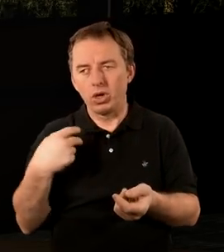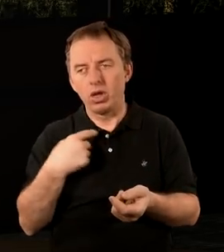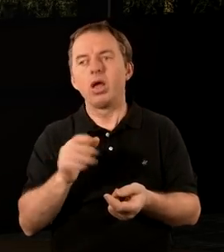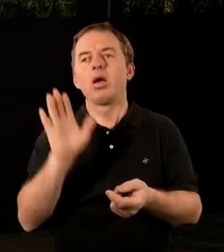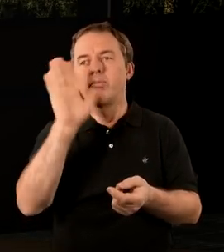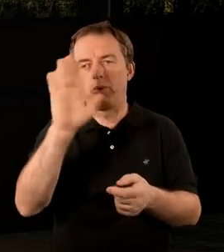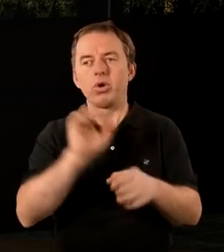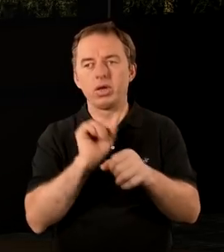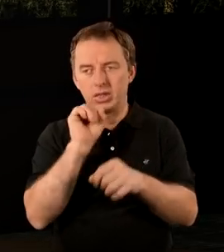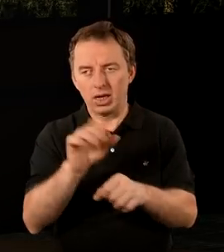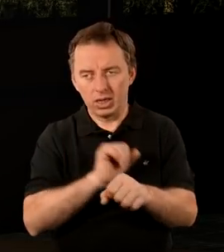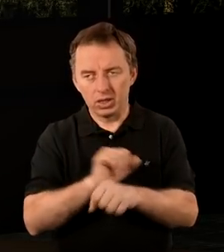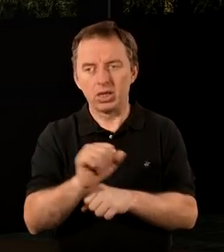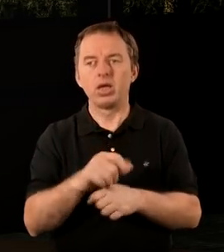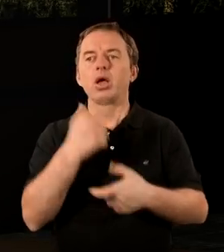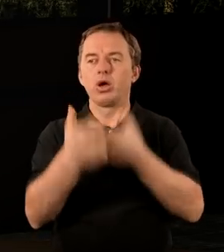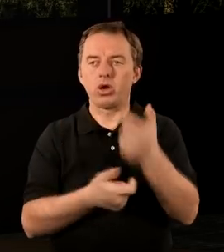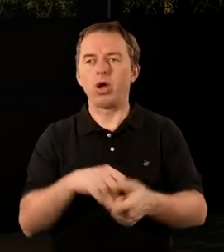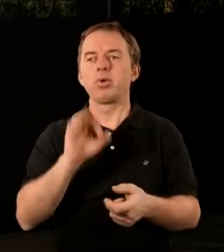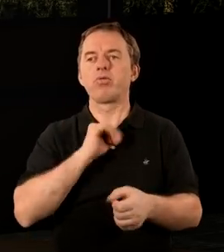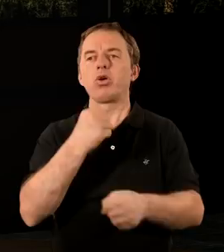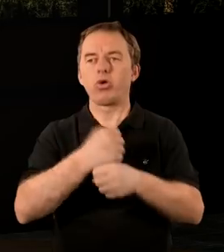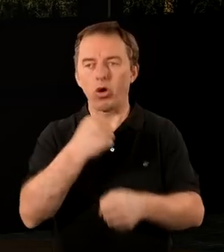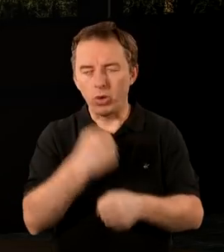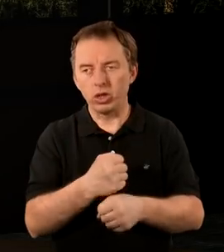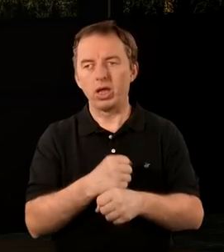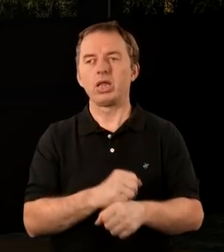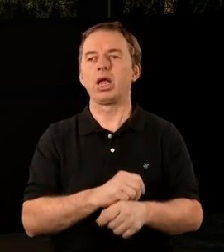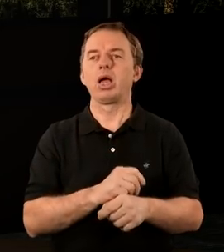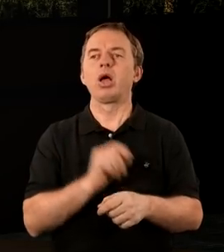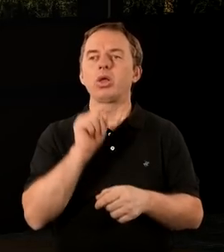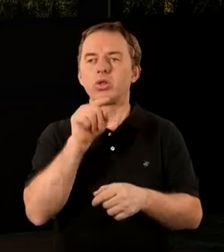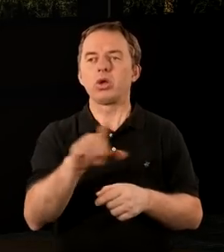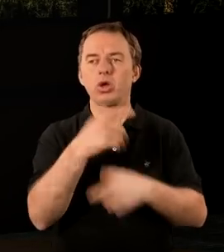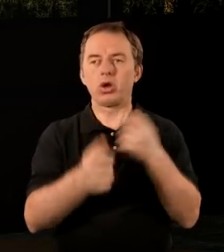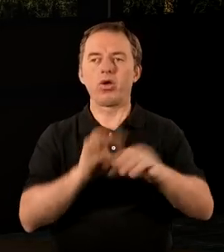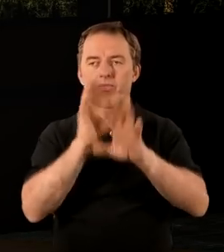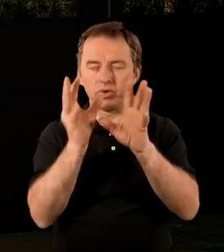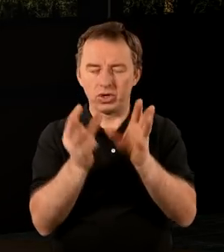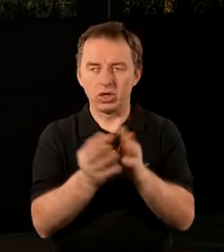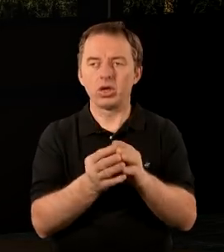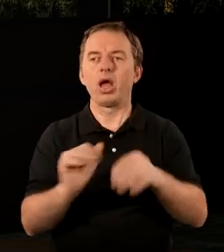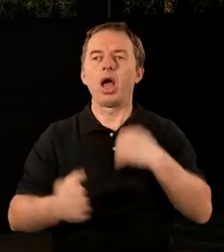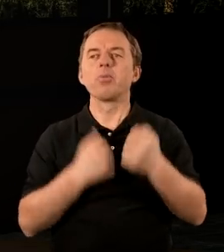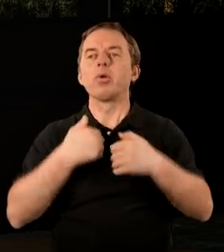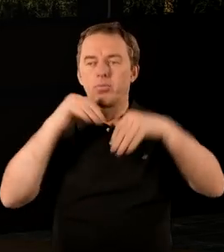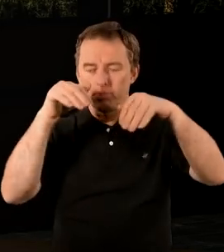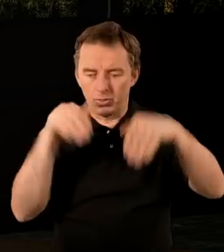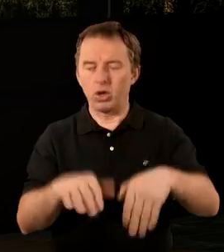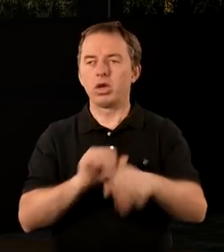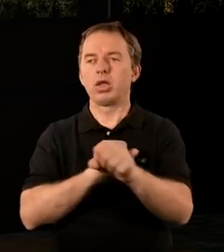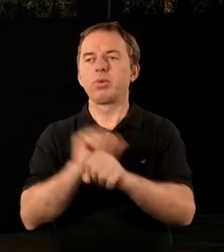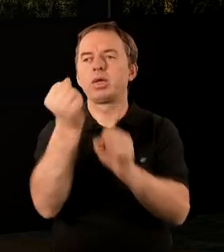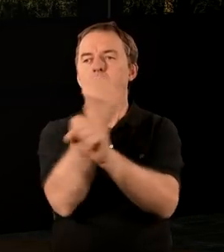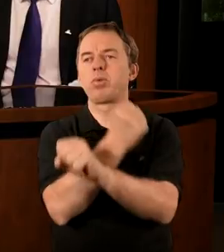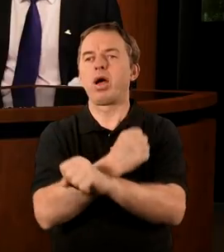to Bóg i tak jest i robi swoją robotę. Czyli to, co robi wszystko to, żebyśmy mogli